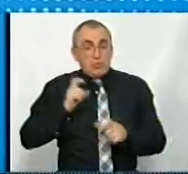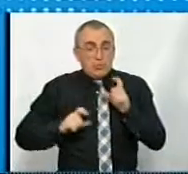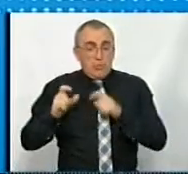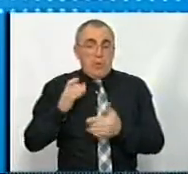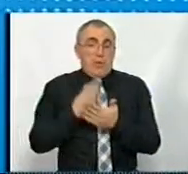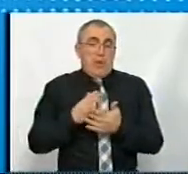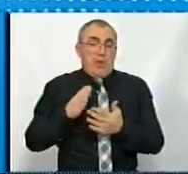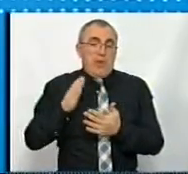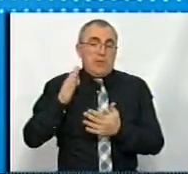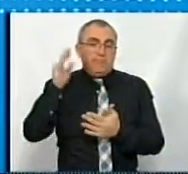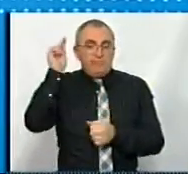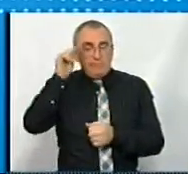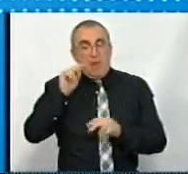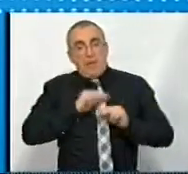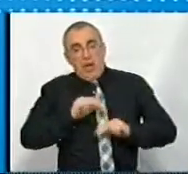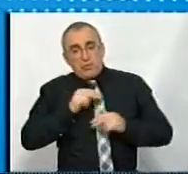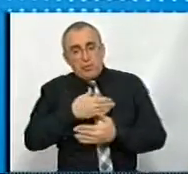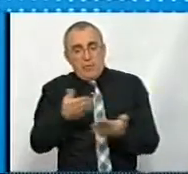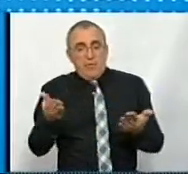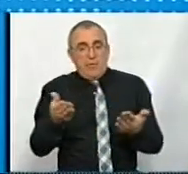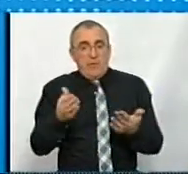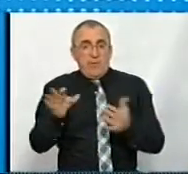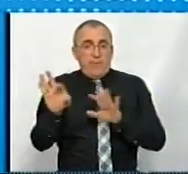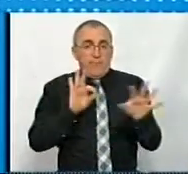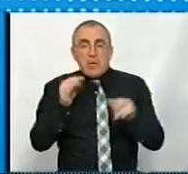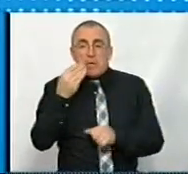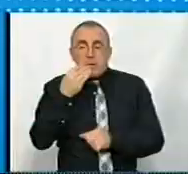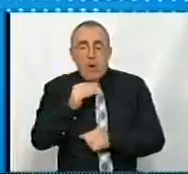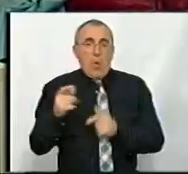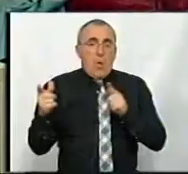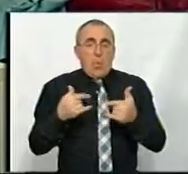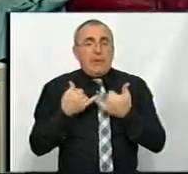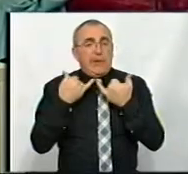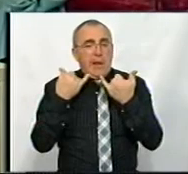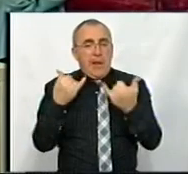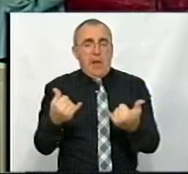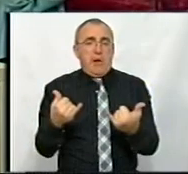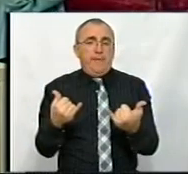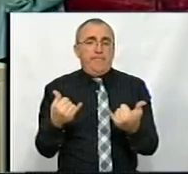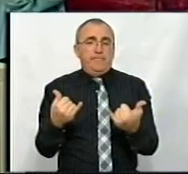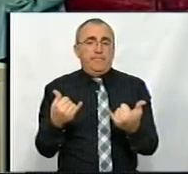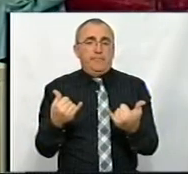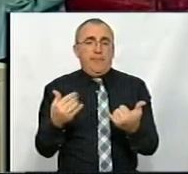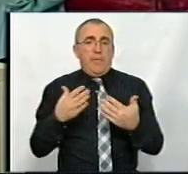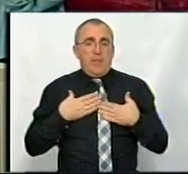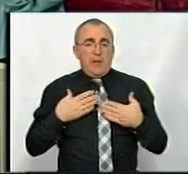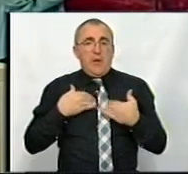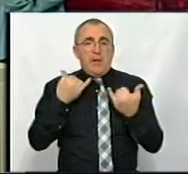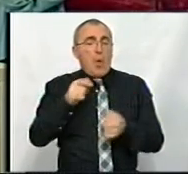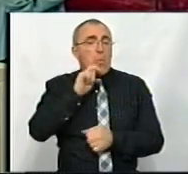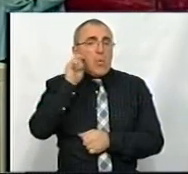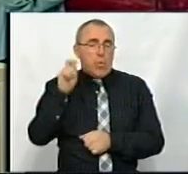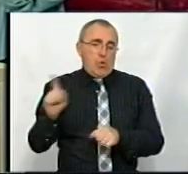можливостей викладачів з ними працювати, відбирати найкращих і готувати для нашого, як України,